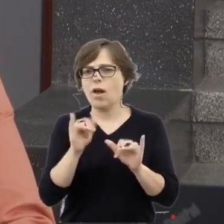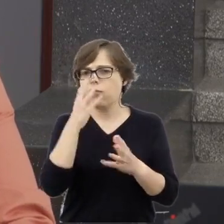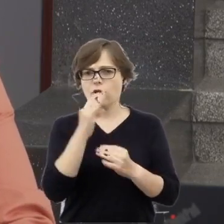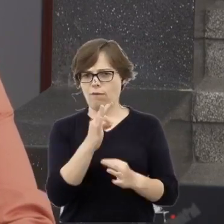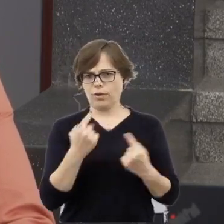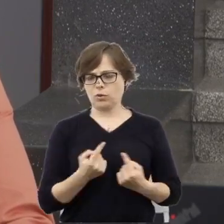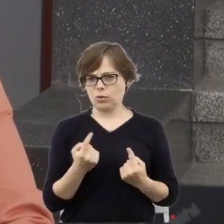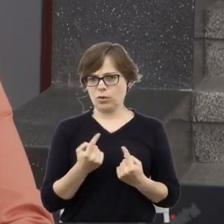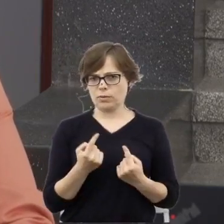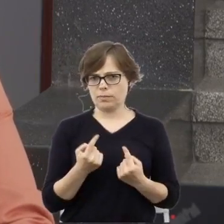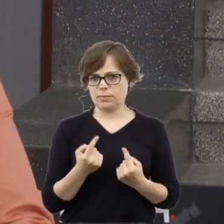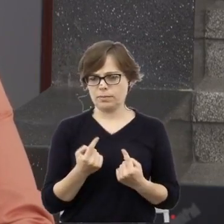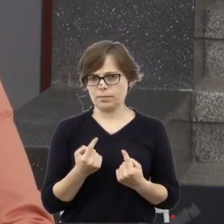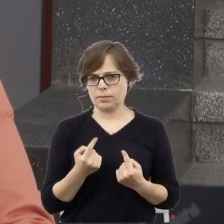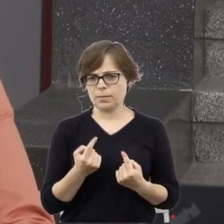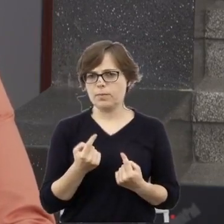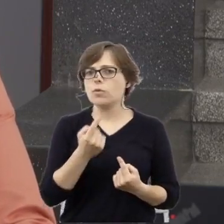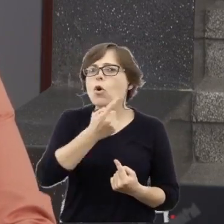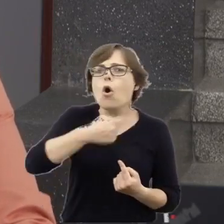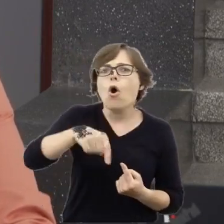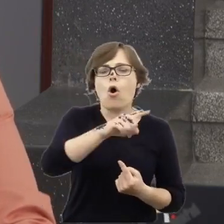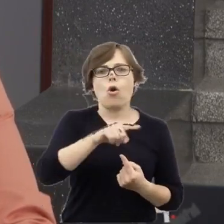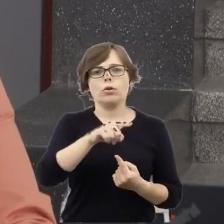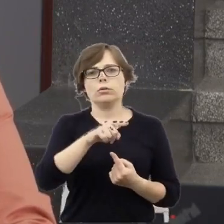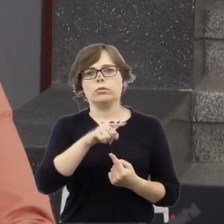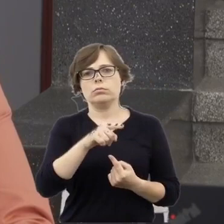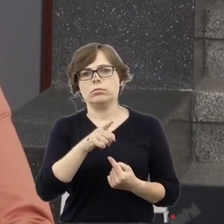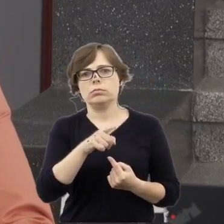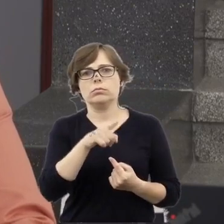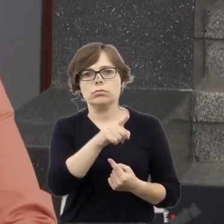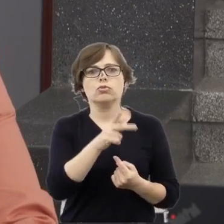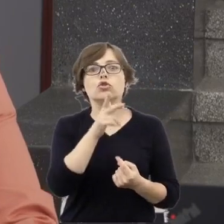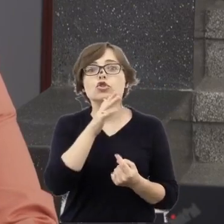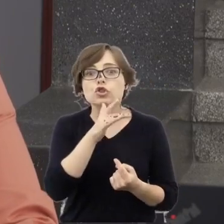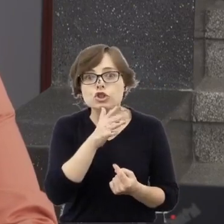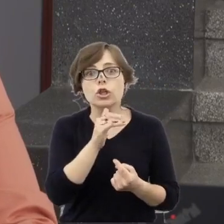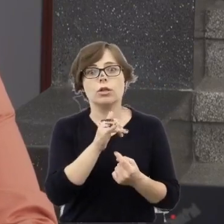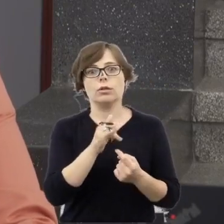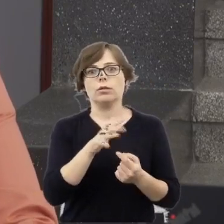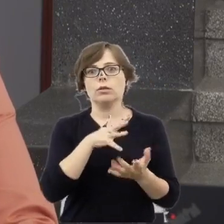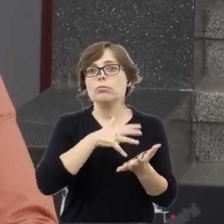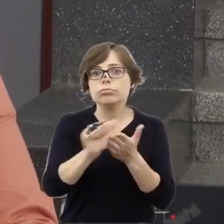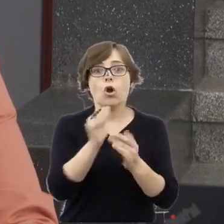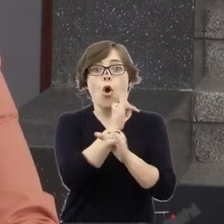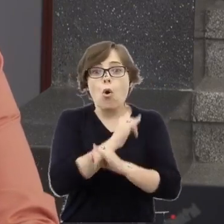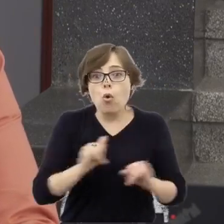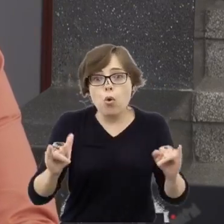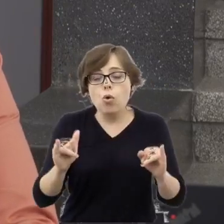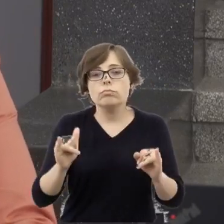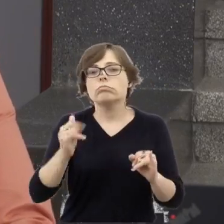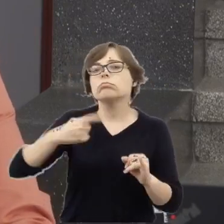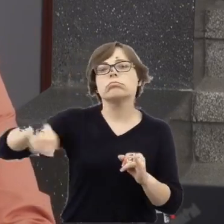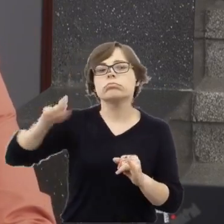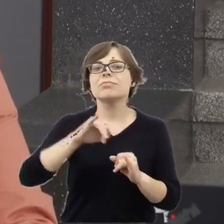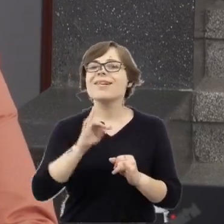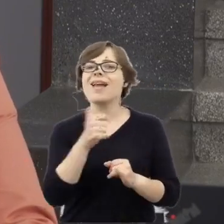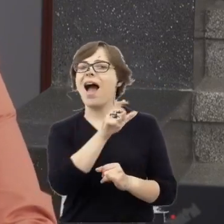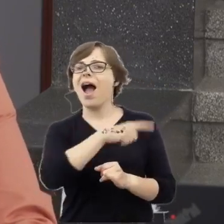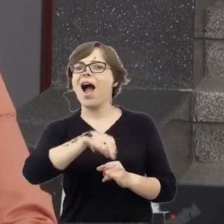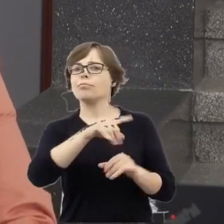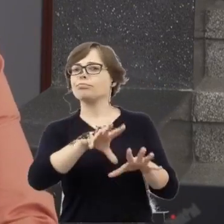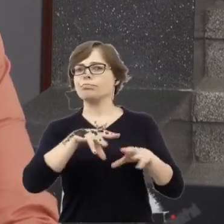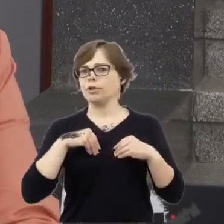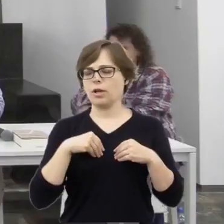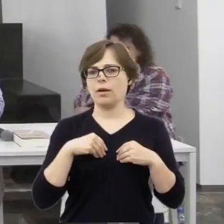Jak byli przyjęci ocaleni z Holokaustu Żydzi? I to pytanie chciałam zadać pani doktor Rosner.